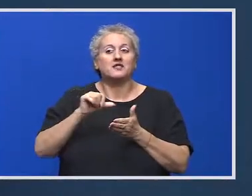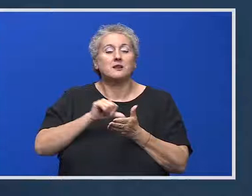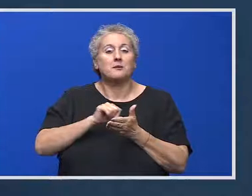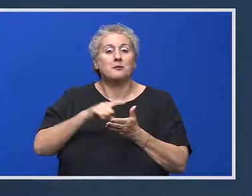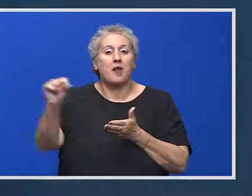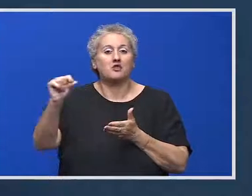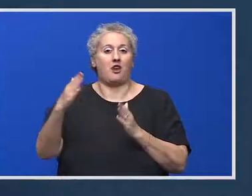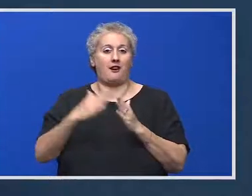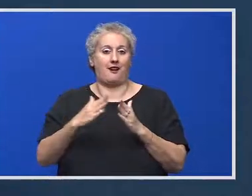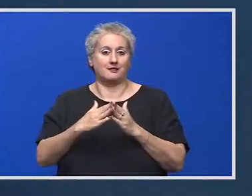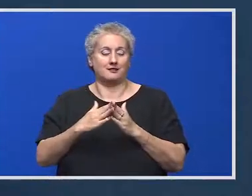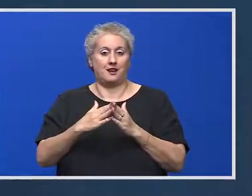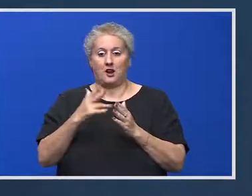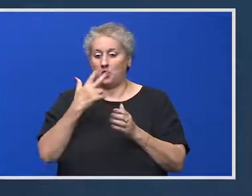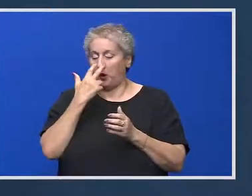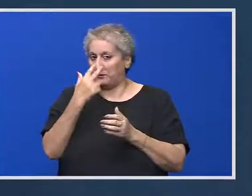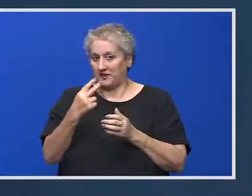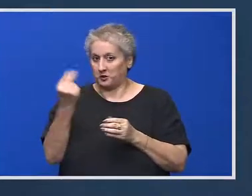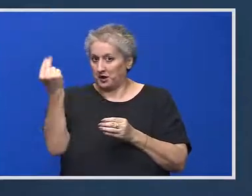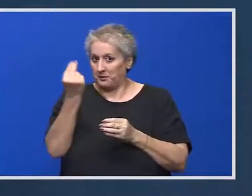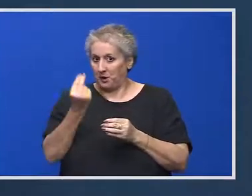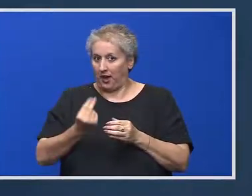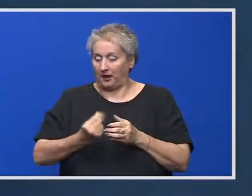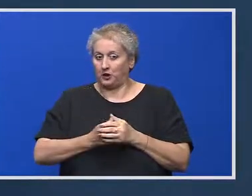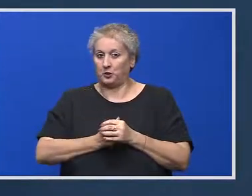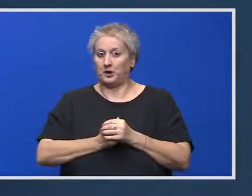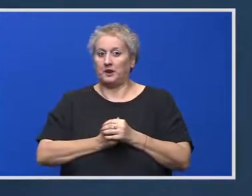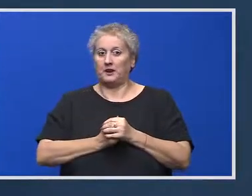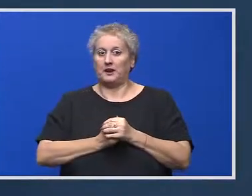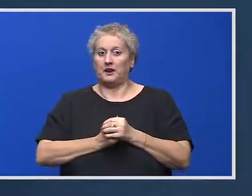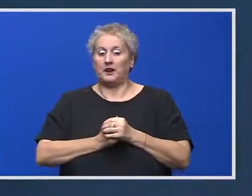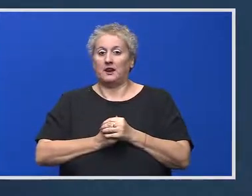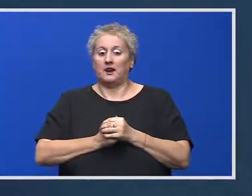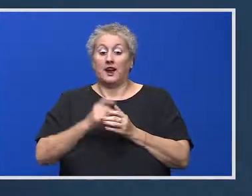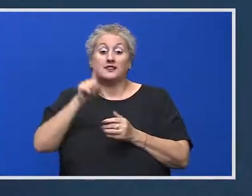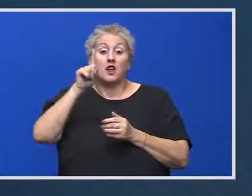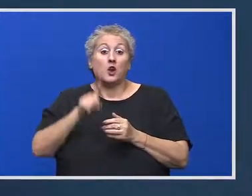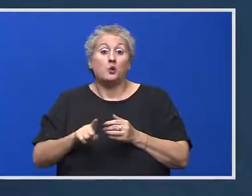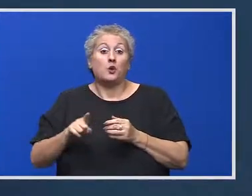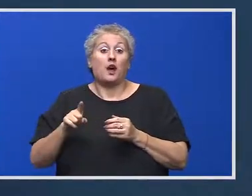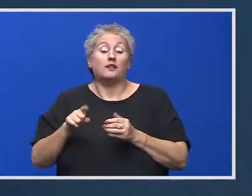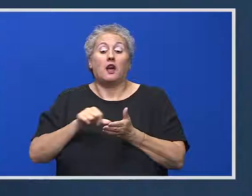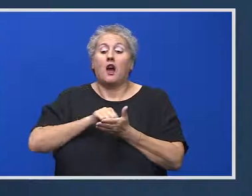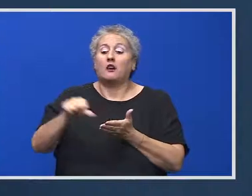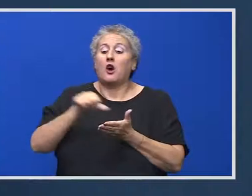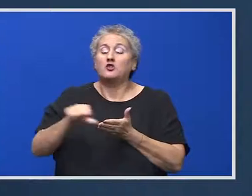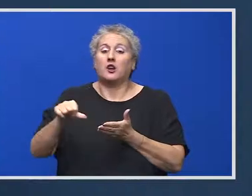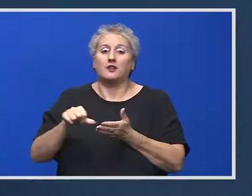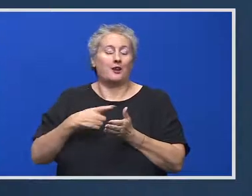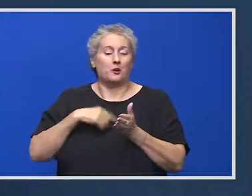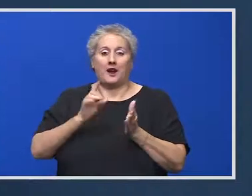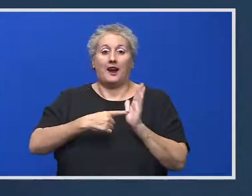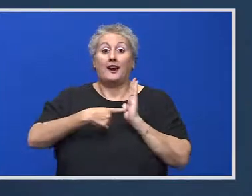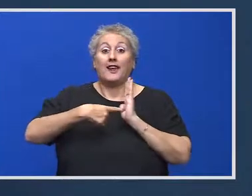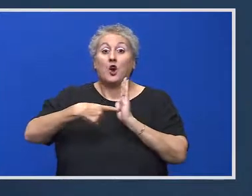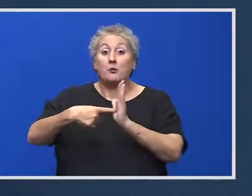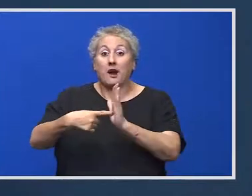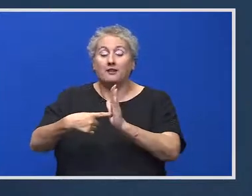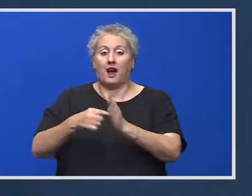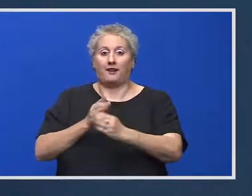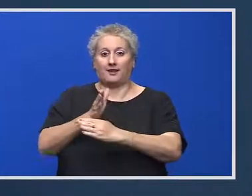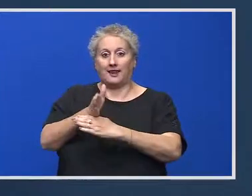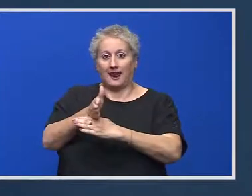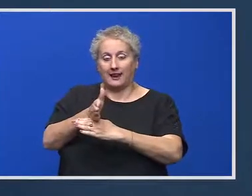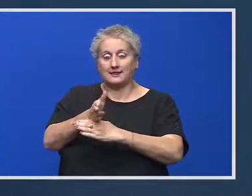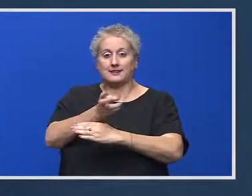vorba, dar încă nu am văzut proiectul final. Deci nu este vorba de concedieri, este vorba doar de comasarea unor direcții care nu mai